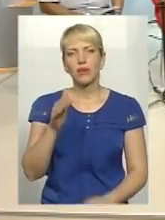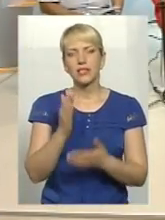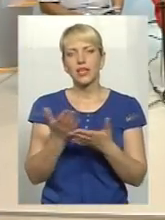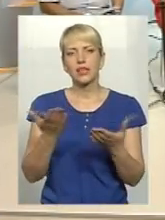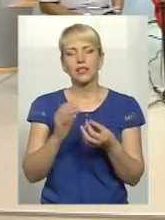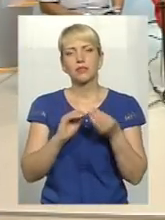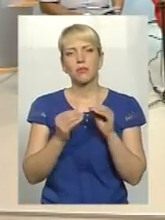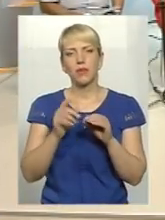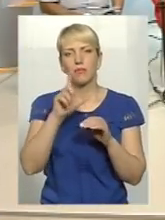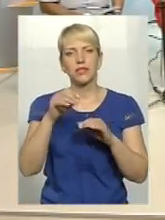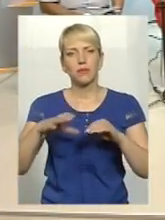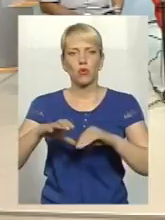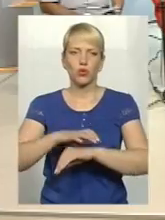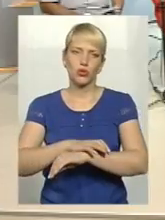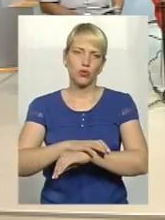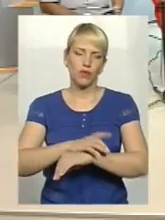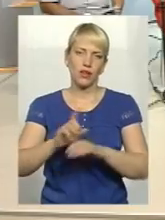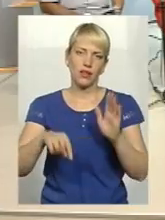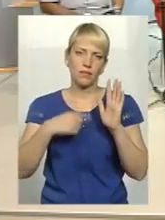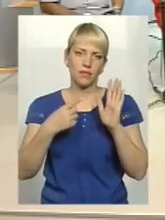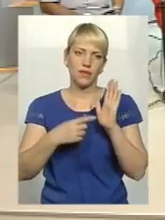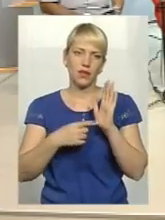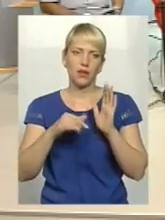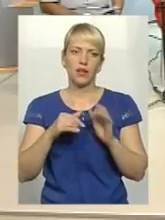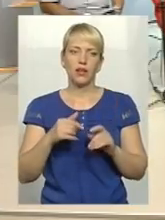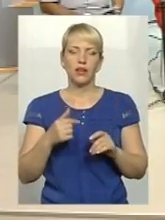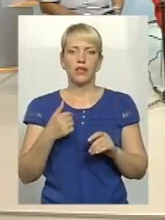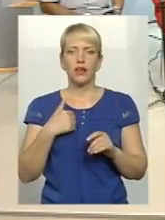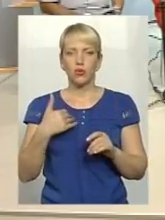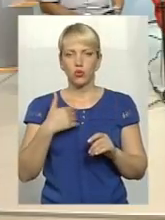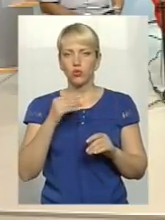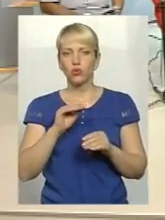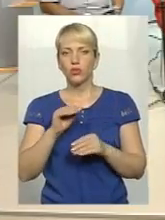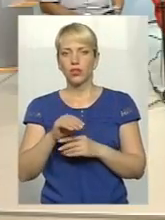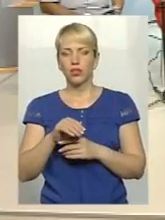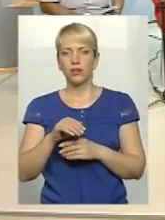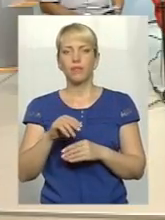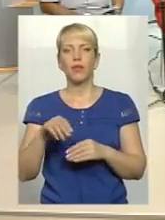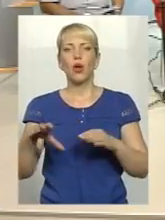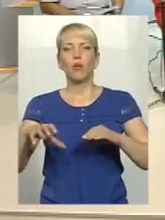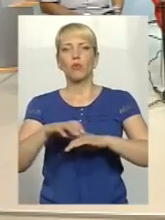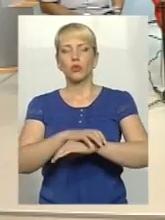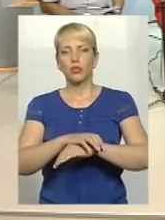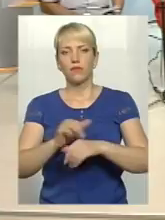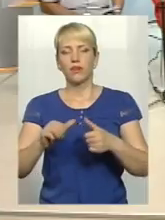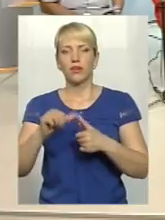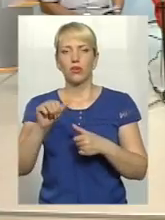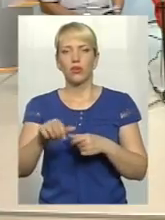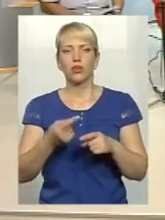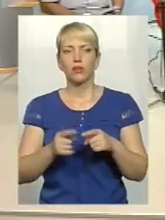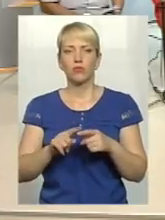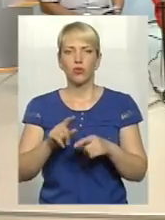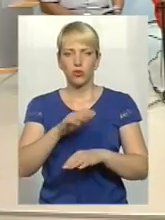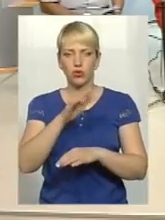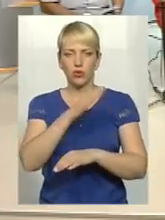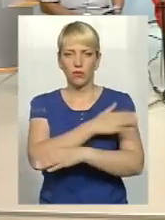чи в принципі сьогодні стабільна ситуація? Хочула додати, що до протезування, крім того, що верхні і нижні